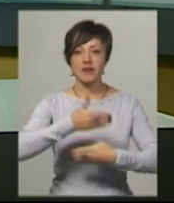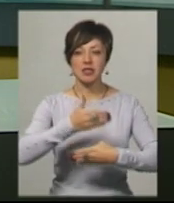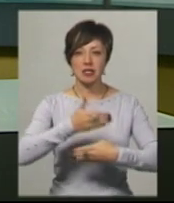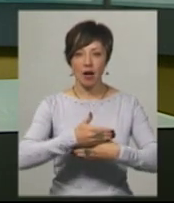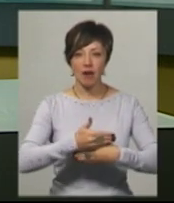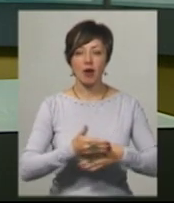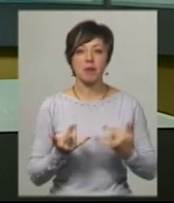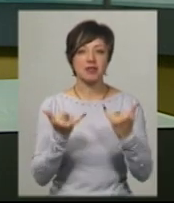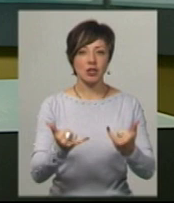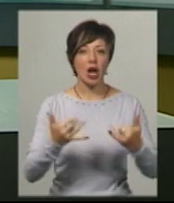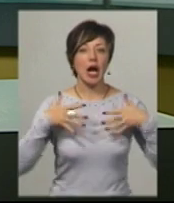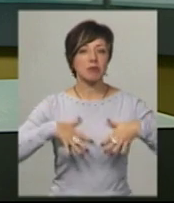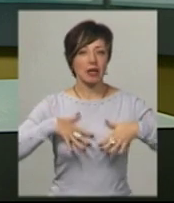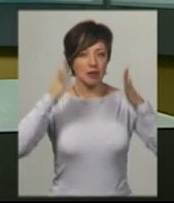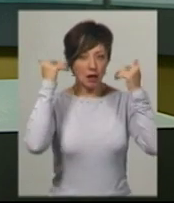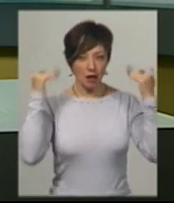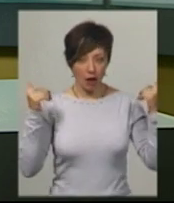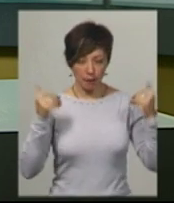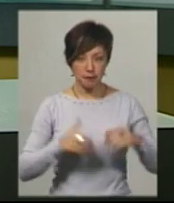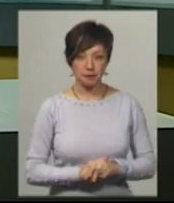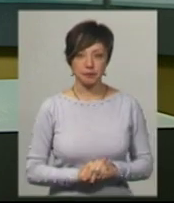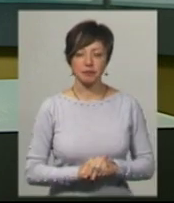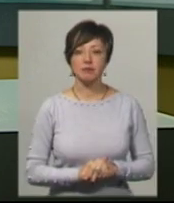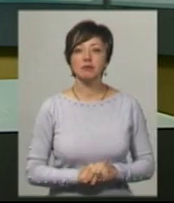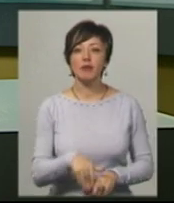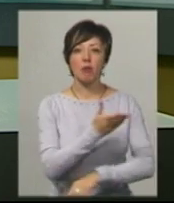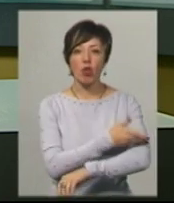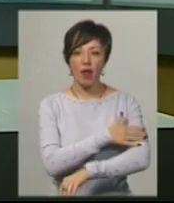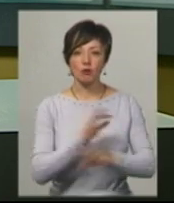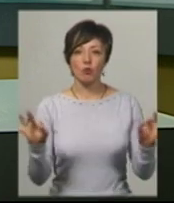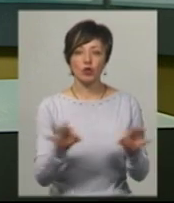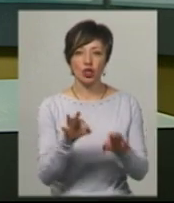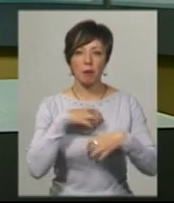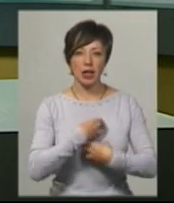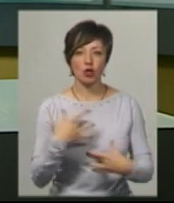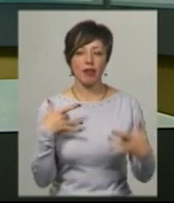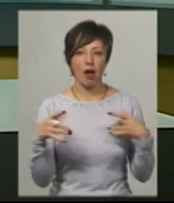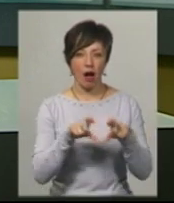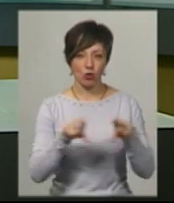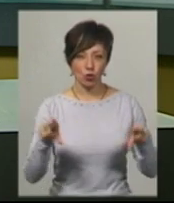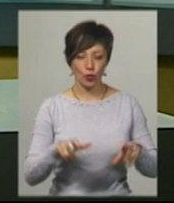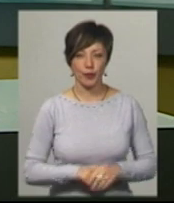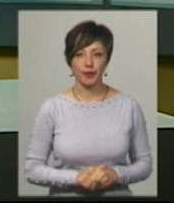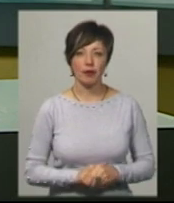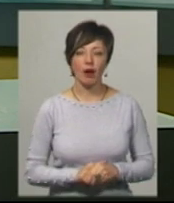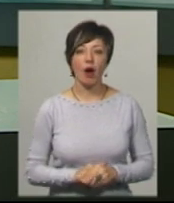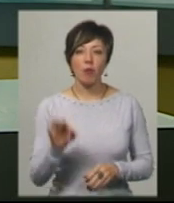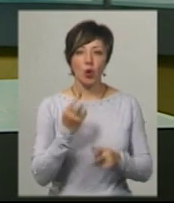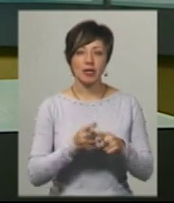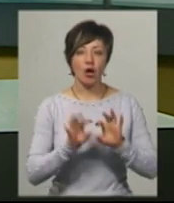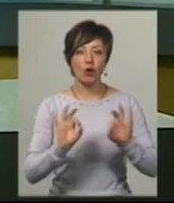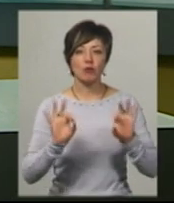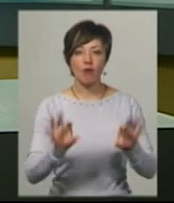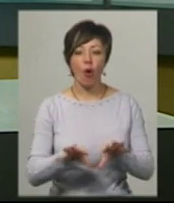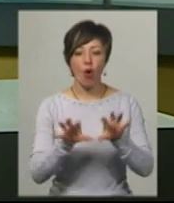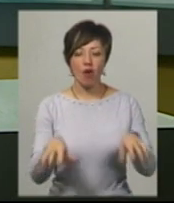присвячена кримським татарам «Політ над гніздом Зузулі», Полтавського музично-драматичного театру імені Миколи Гоголя. Про це розповів